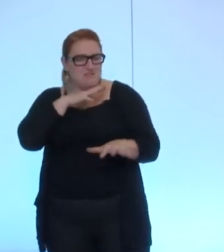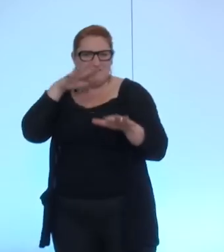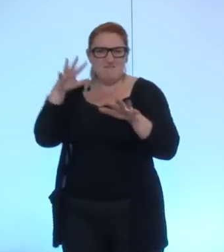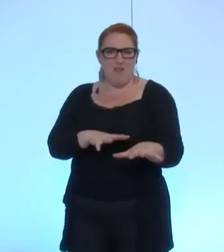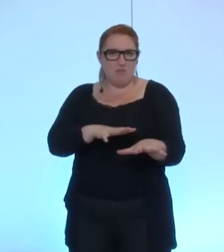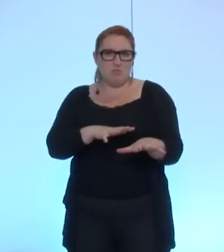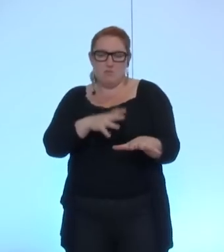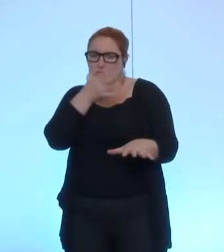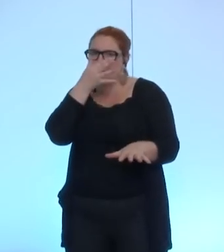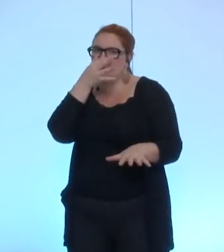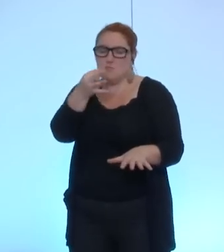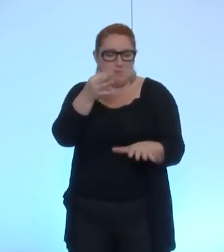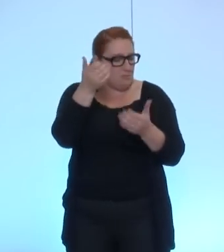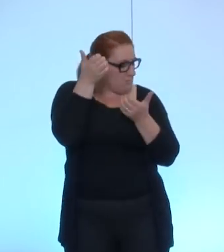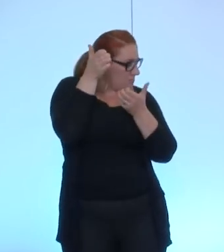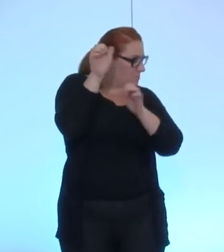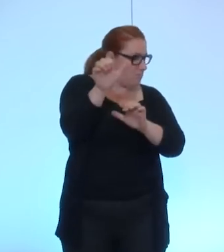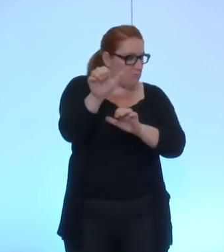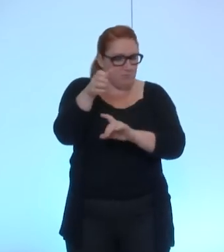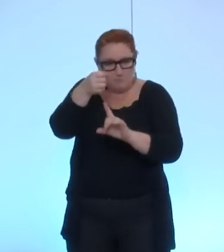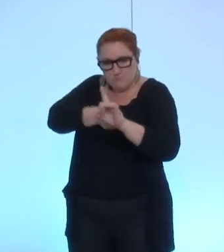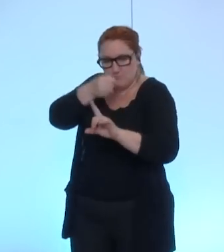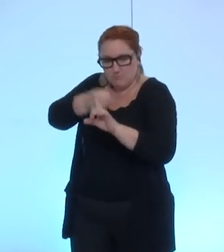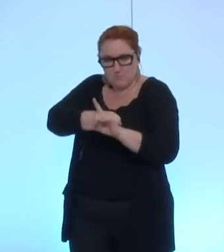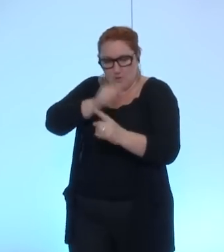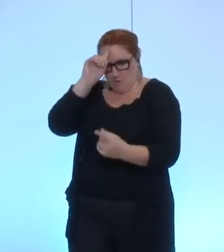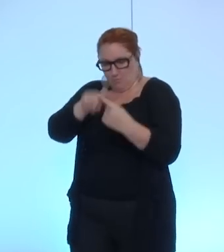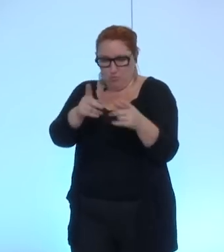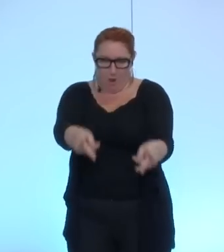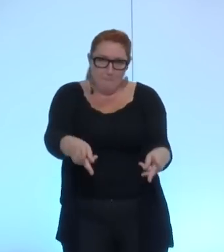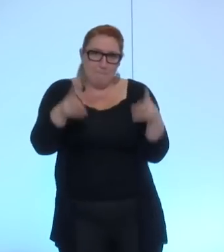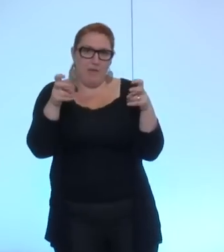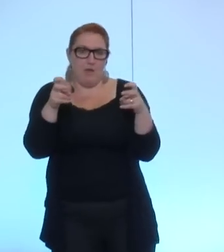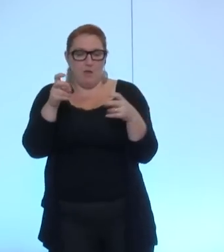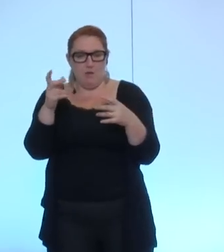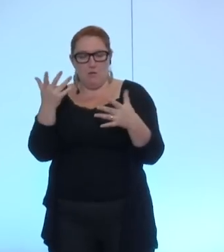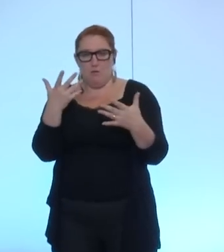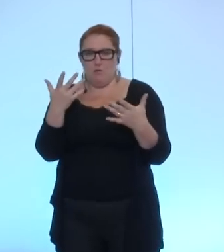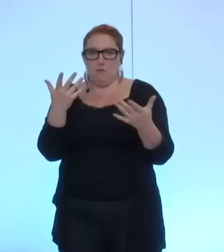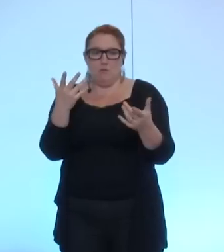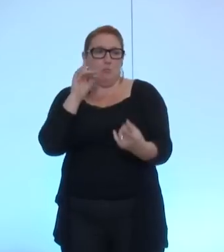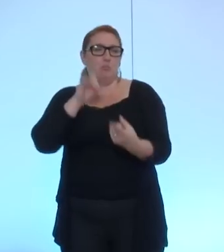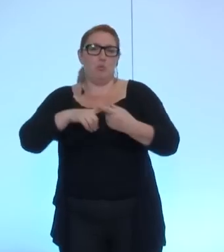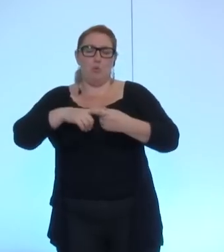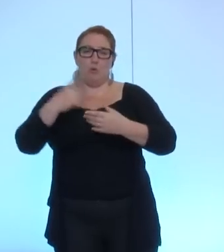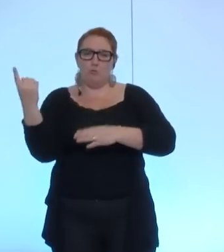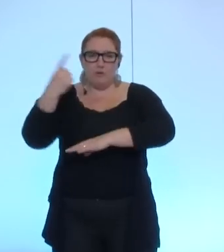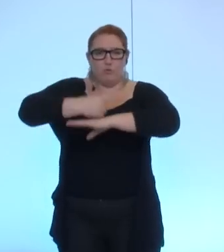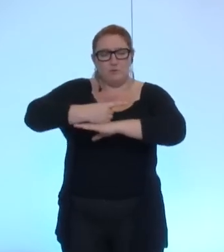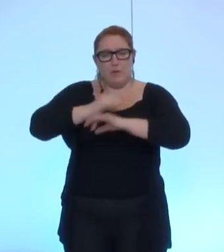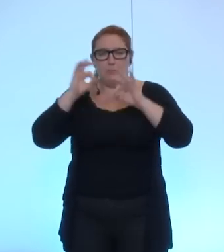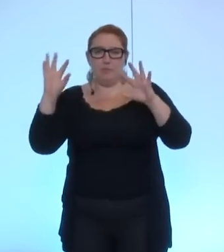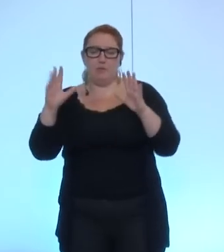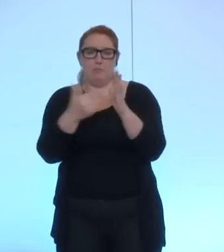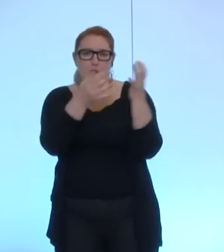pacifiquement pour la levée du blocus pour l'arrêt de la colonisation pour le respect des frontières de 1967 pour